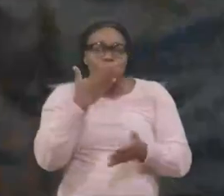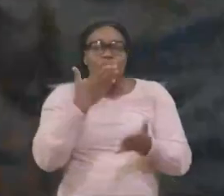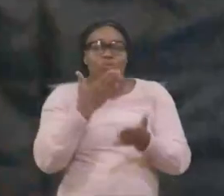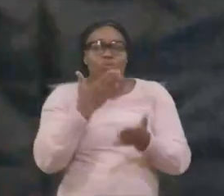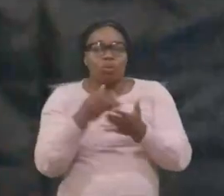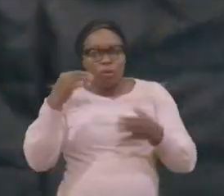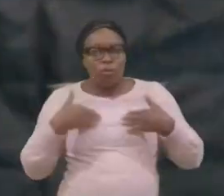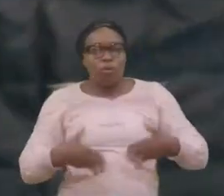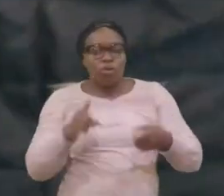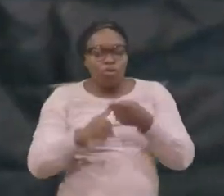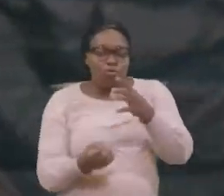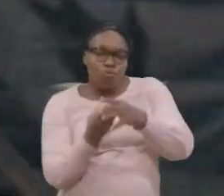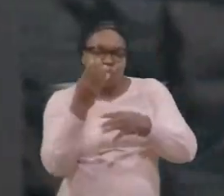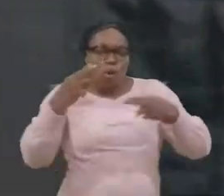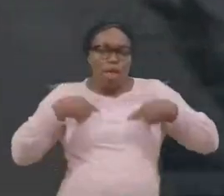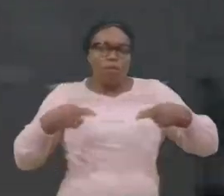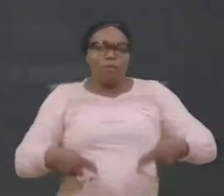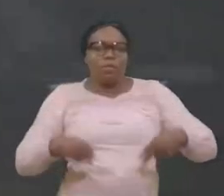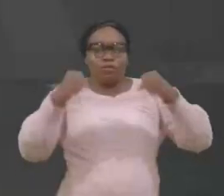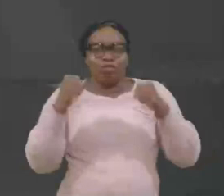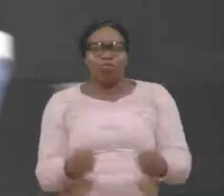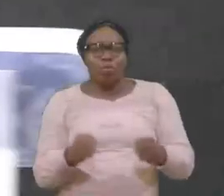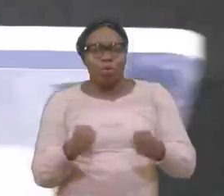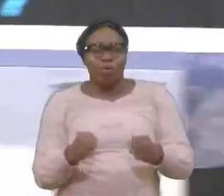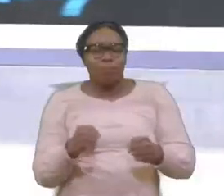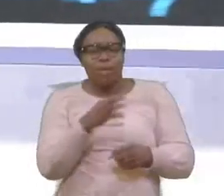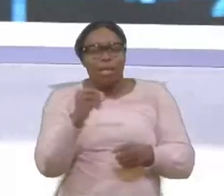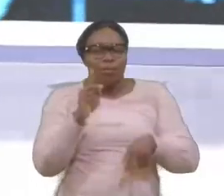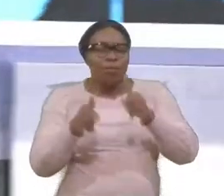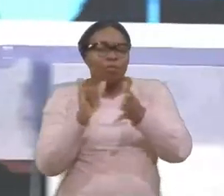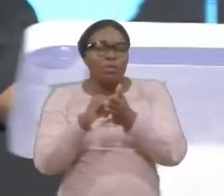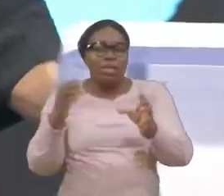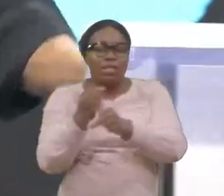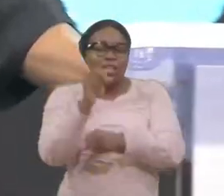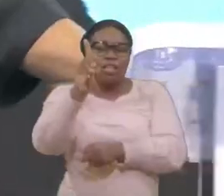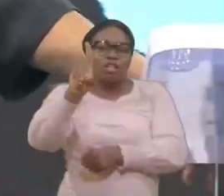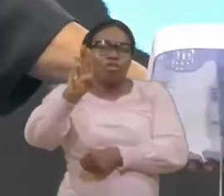ça ne permet pas au corps de se développer pour qu'ils soient en bonne santé il y en a qui prennent des